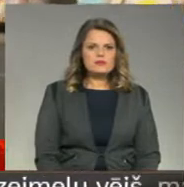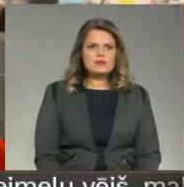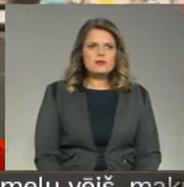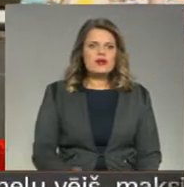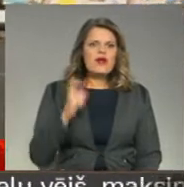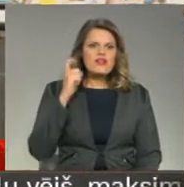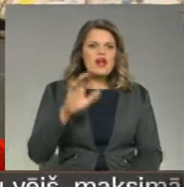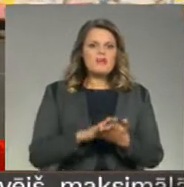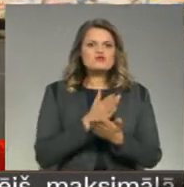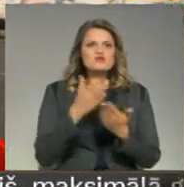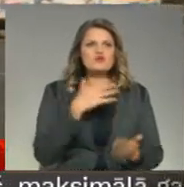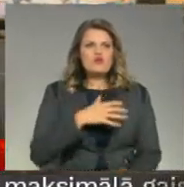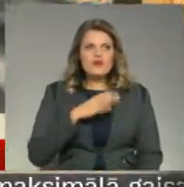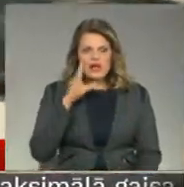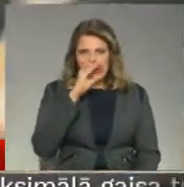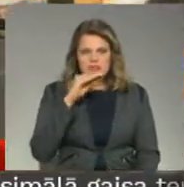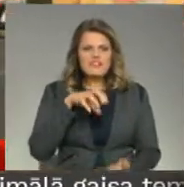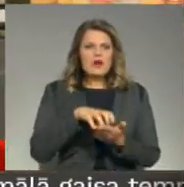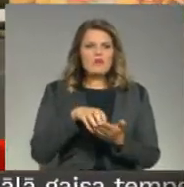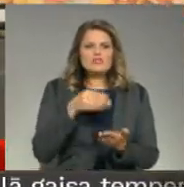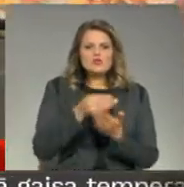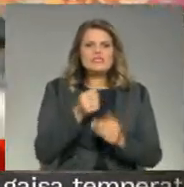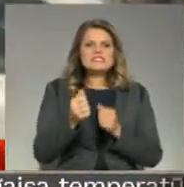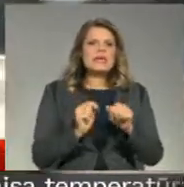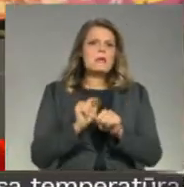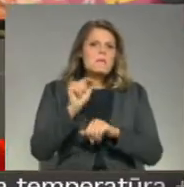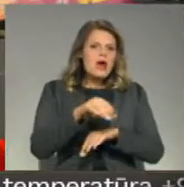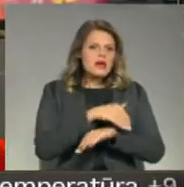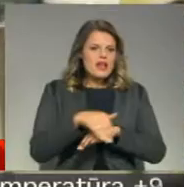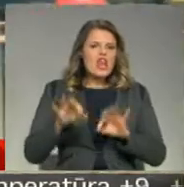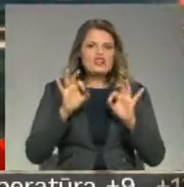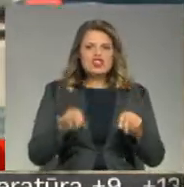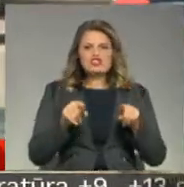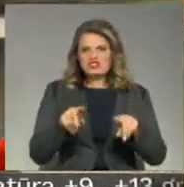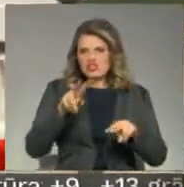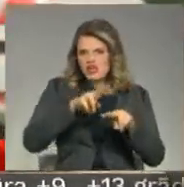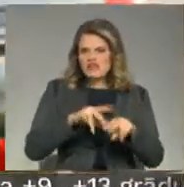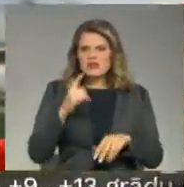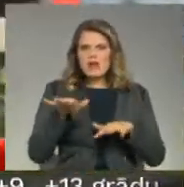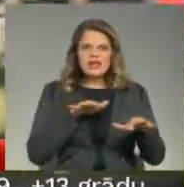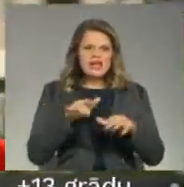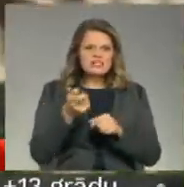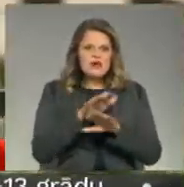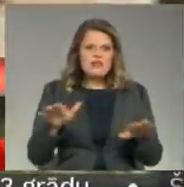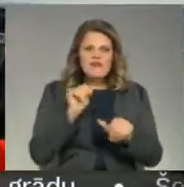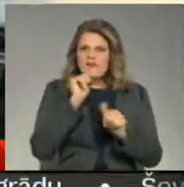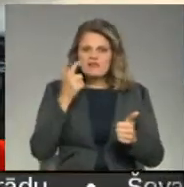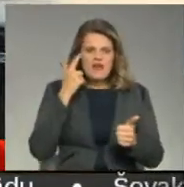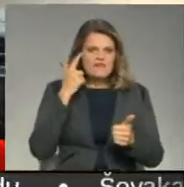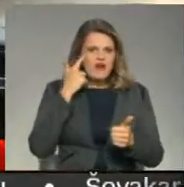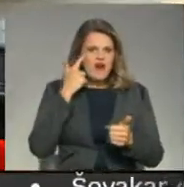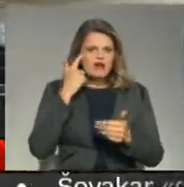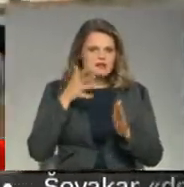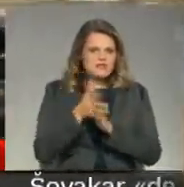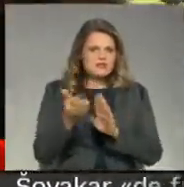Tramvājas, uz kuru jāpaspēja, bulciņi, kas jānopērk skrienot pāri ielaik tieši šajā vietā. Bērna rīcība nekad nav paredzama. Tagad